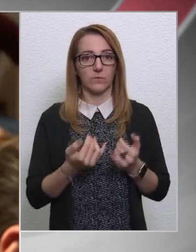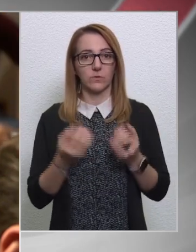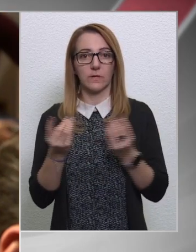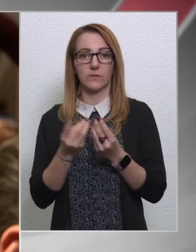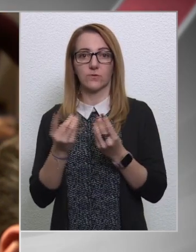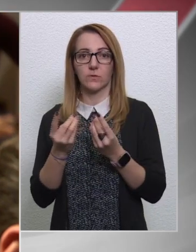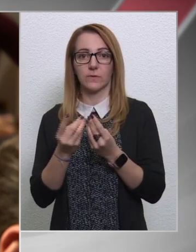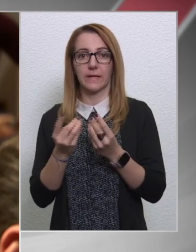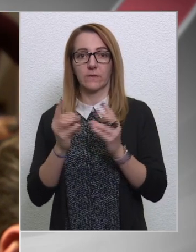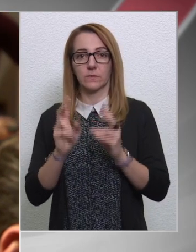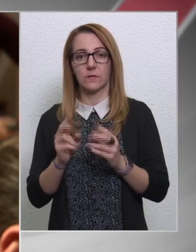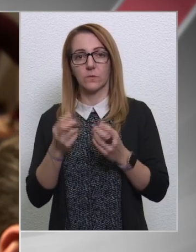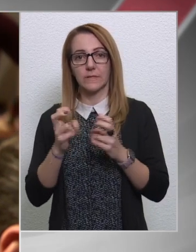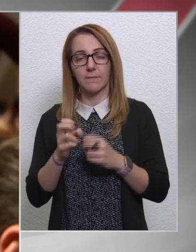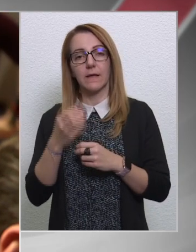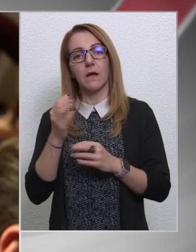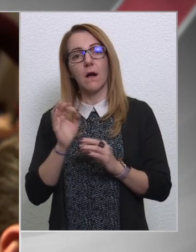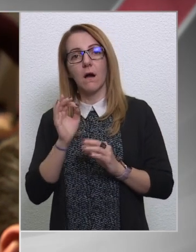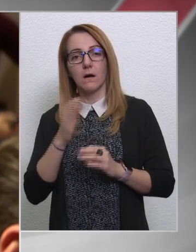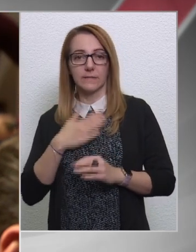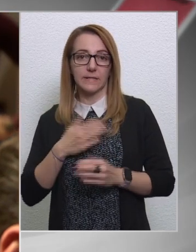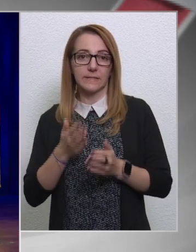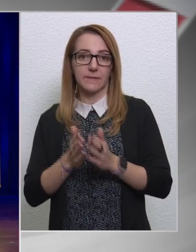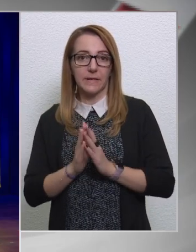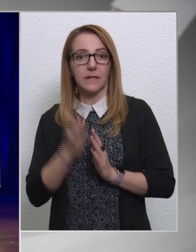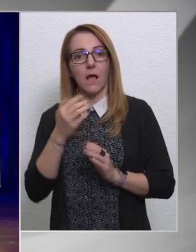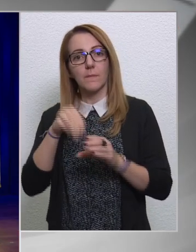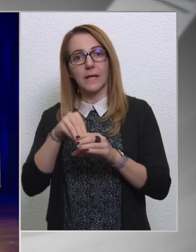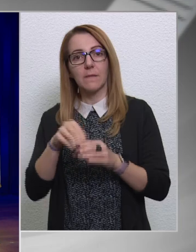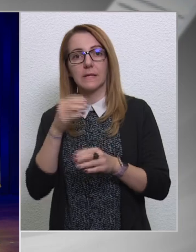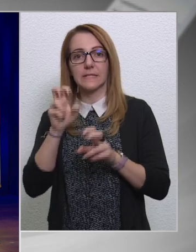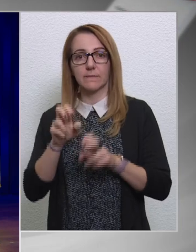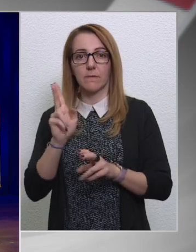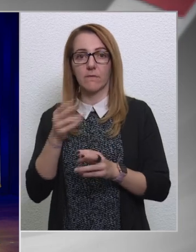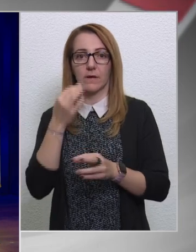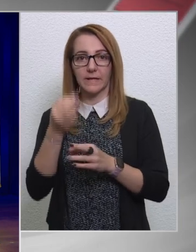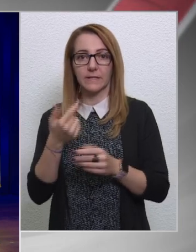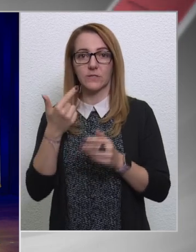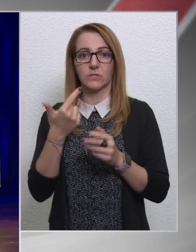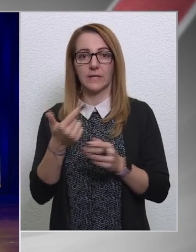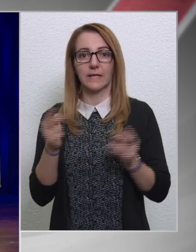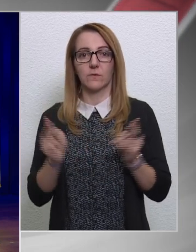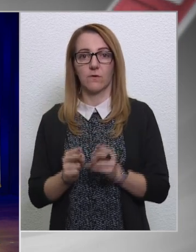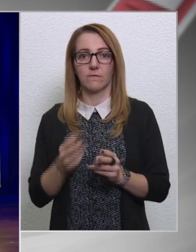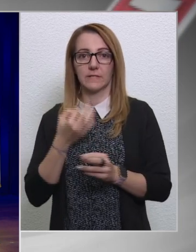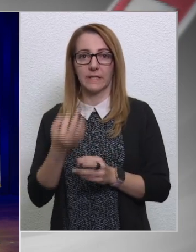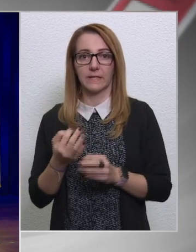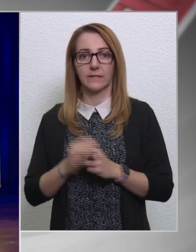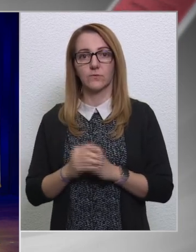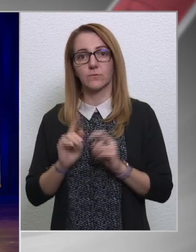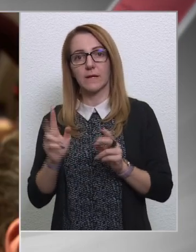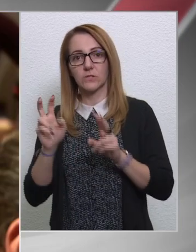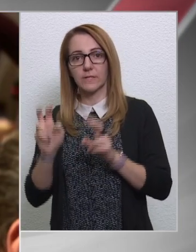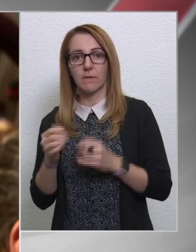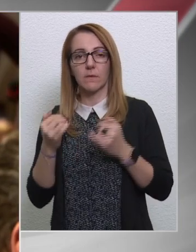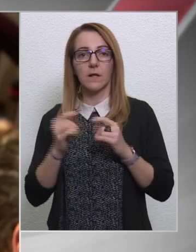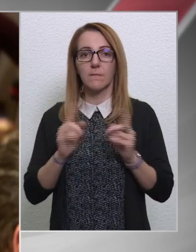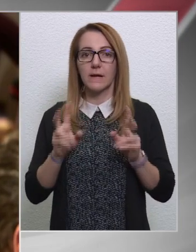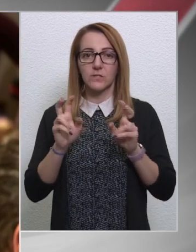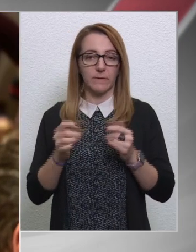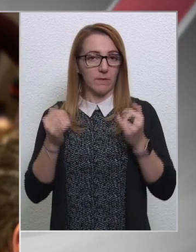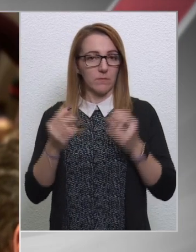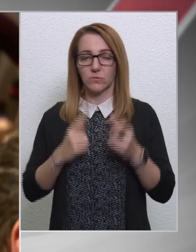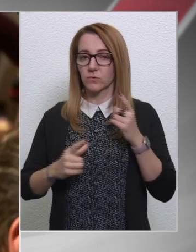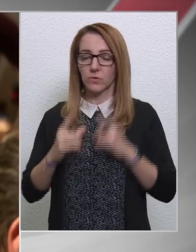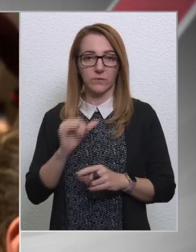sajtóteljékoztató témája. Jó, ha hadd kérjem, hogy ha még ebben a témában van kérdés, akkor tegye fel egyébként Kétrőlünk kérdés, nem még más témában. De más témában most